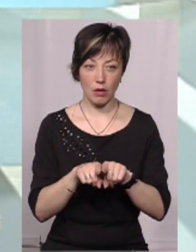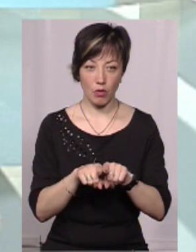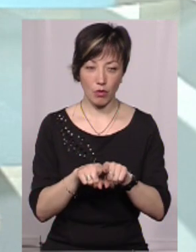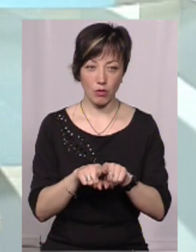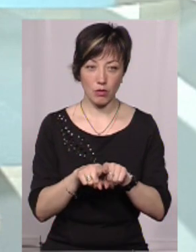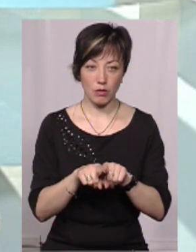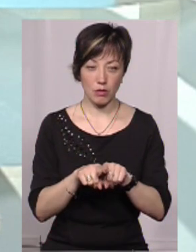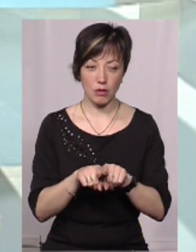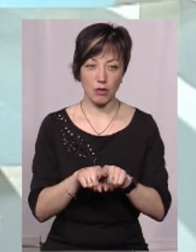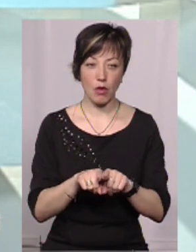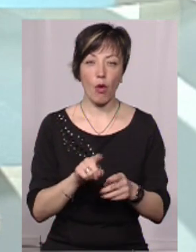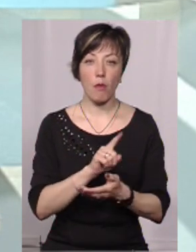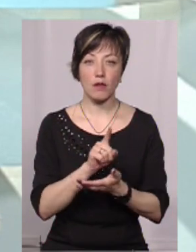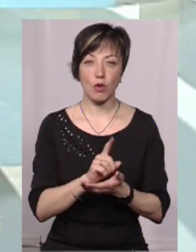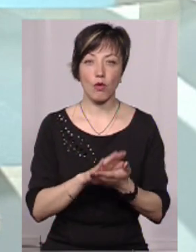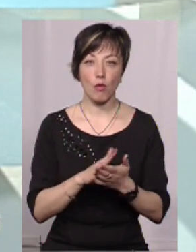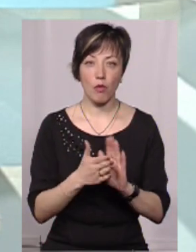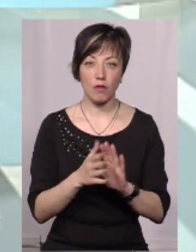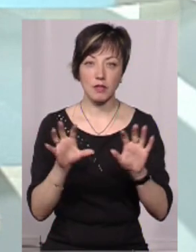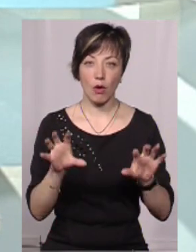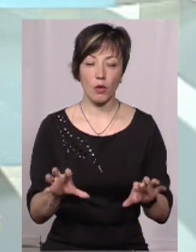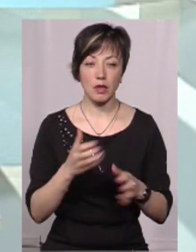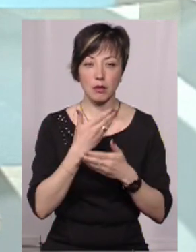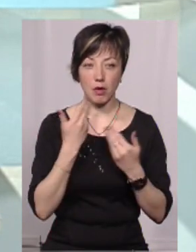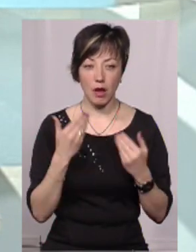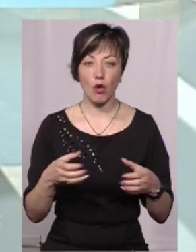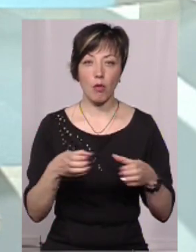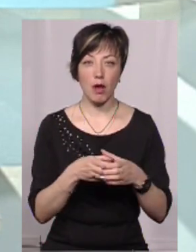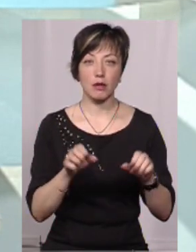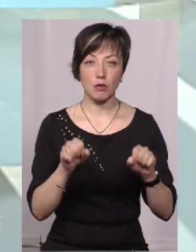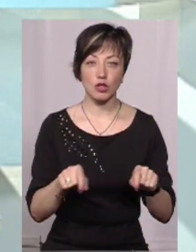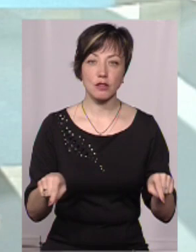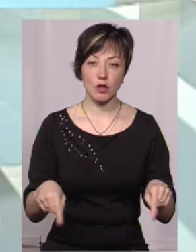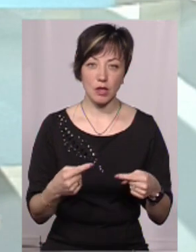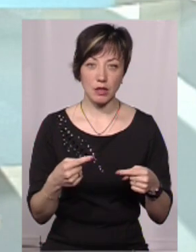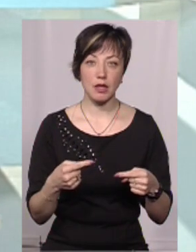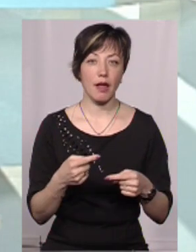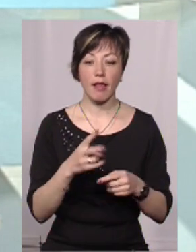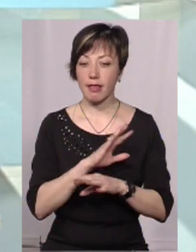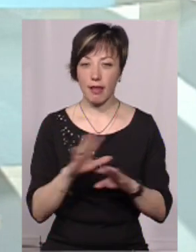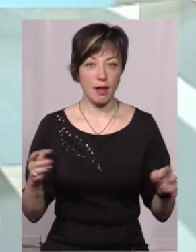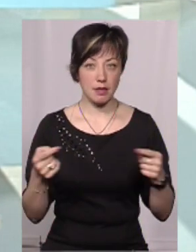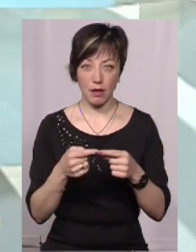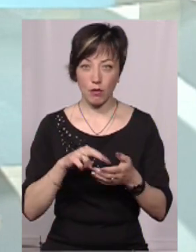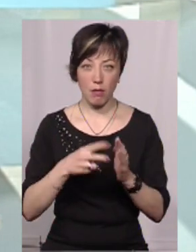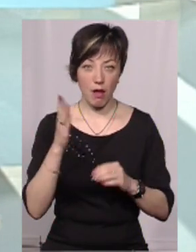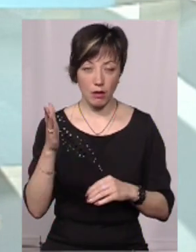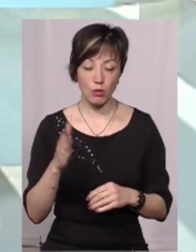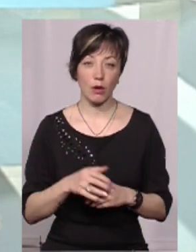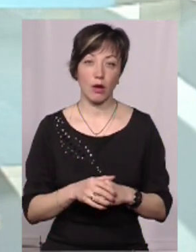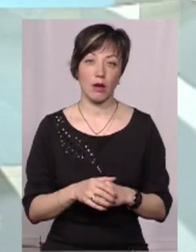обов'язкової умови в законі немає. Тобто, громада може створитися не згідно перспективного плану,